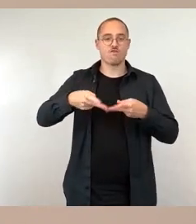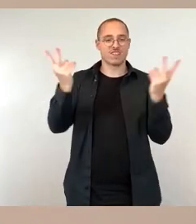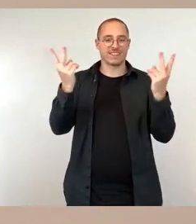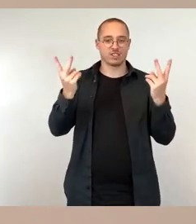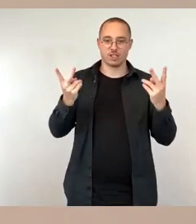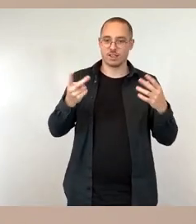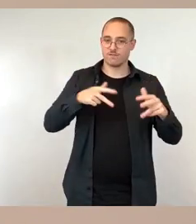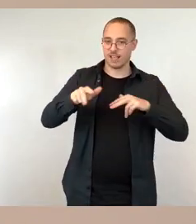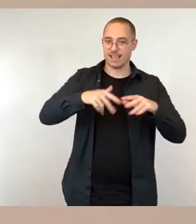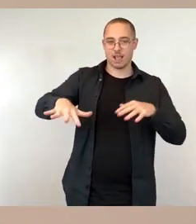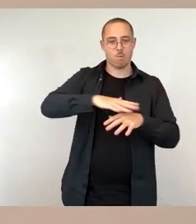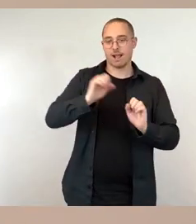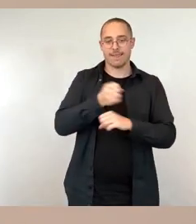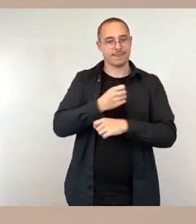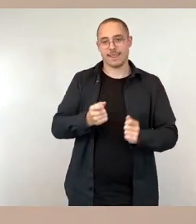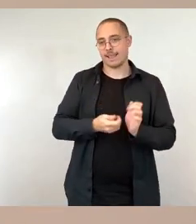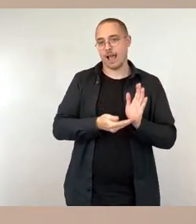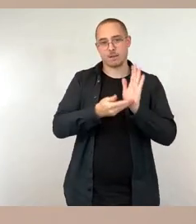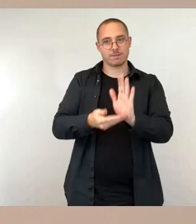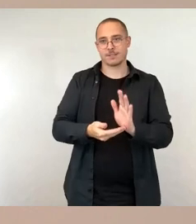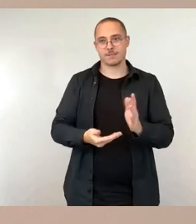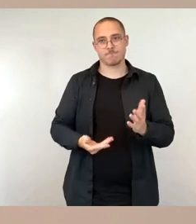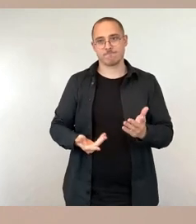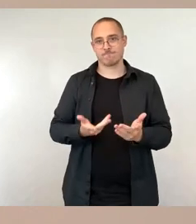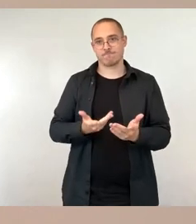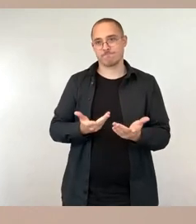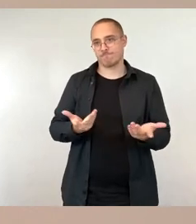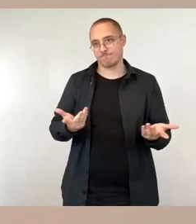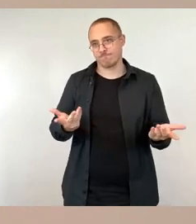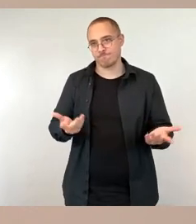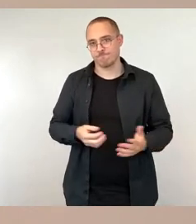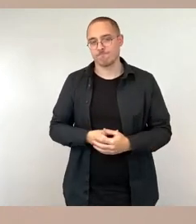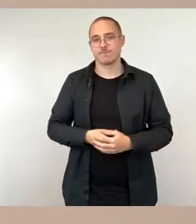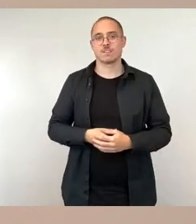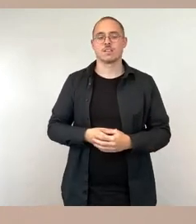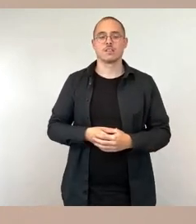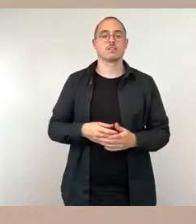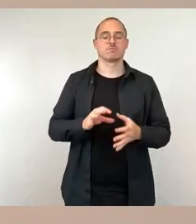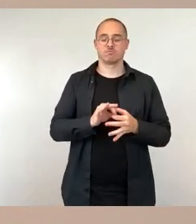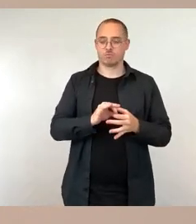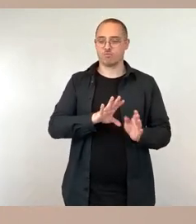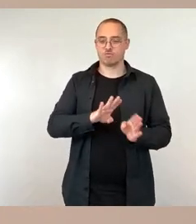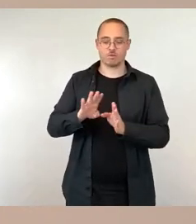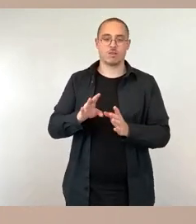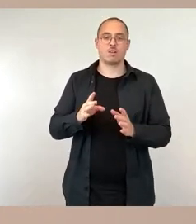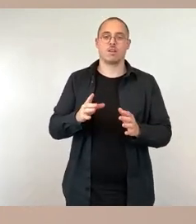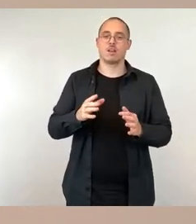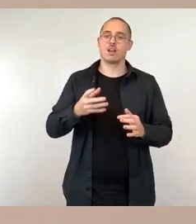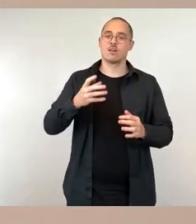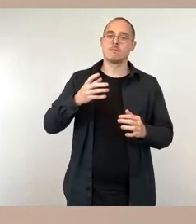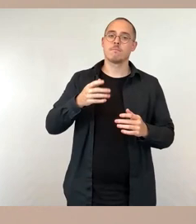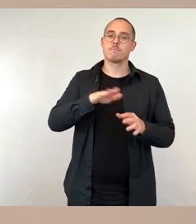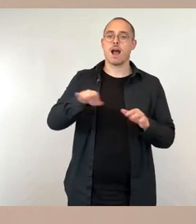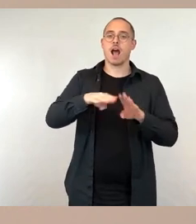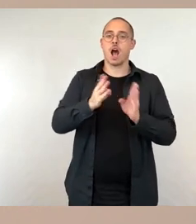Hinsichtlich des Parkhauses Schäferstraße, Ecke-Behringstraße, was ja für die Klinikmitarbeiter insbesondere gedacht